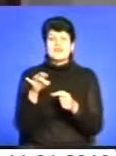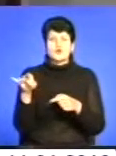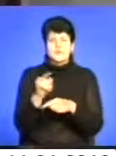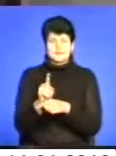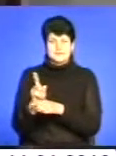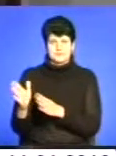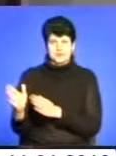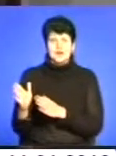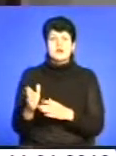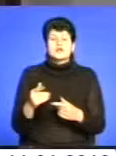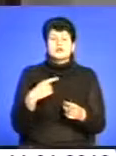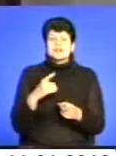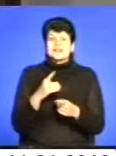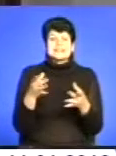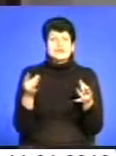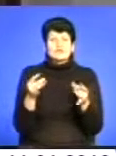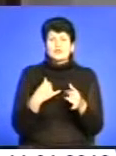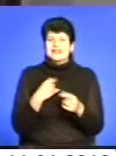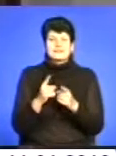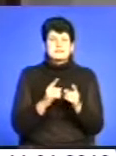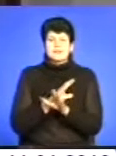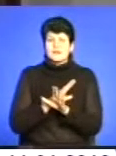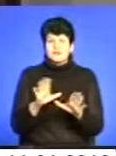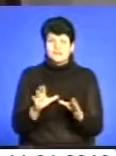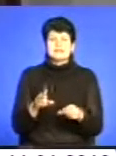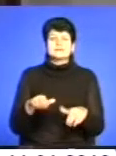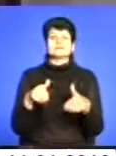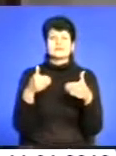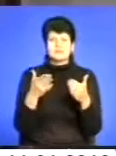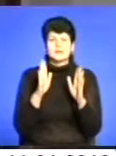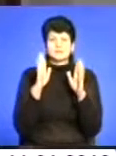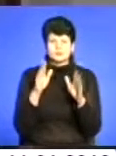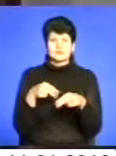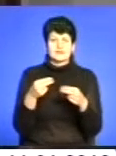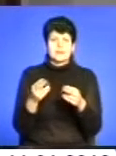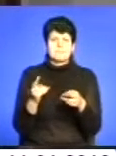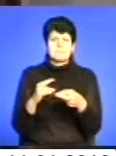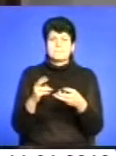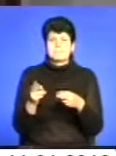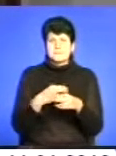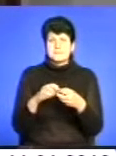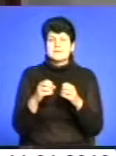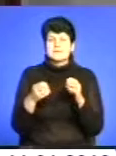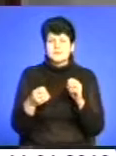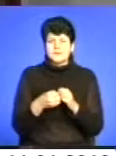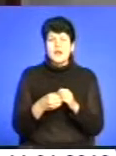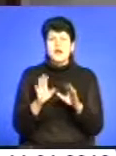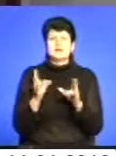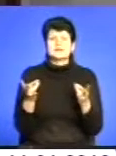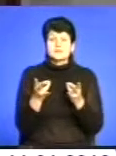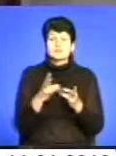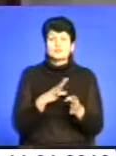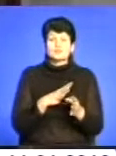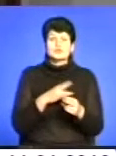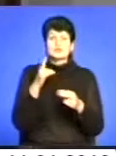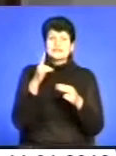нас змін не буде, ми її як постачали, так і будемо постачати безперешкодно, а хотілося б, щоб ці зміни приведли до того, щоб